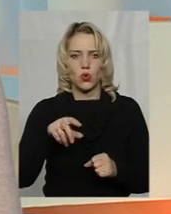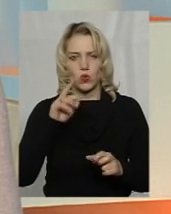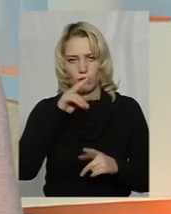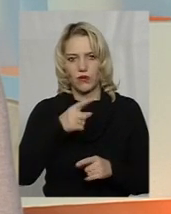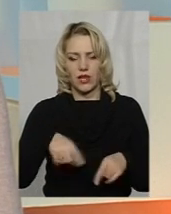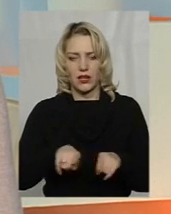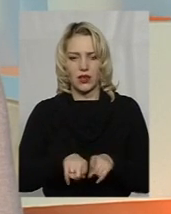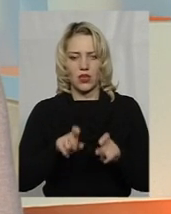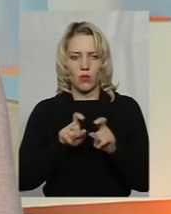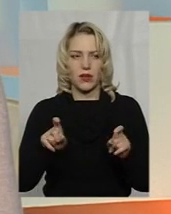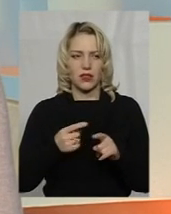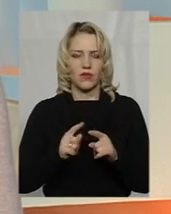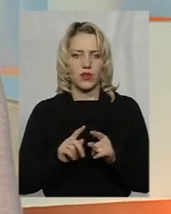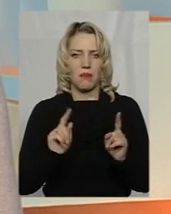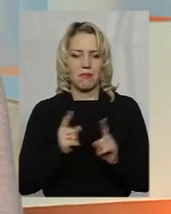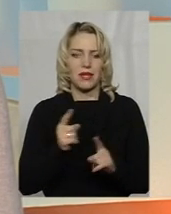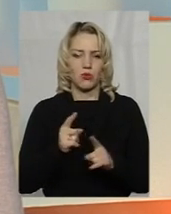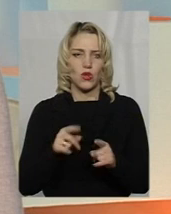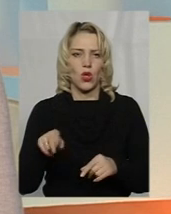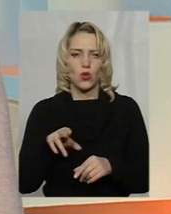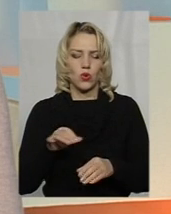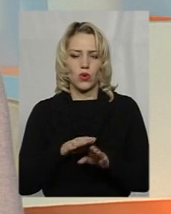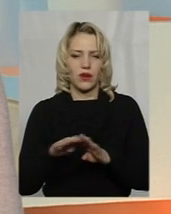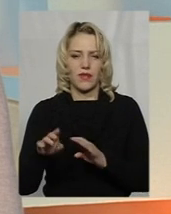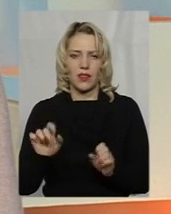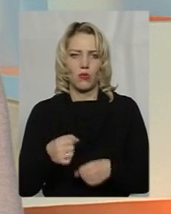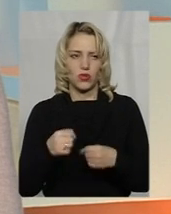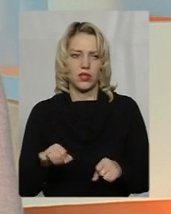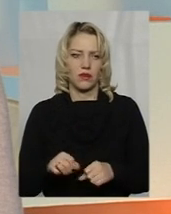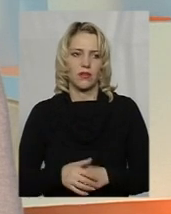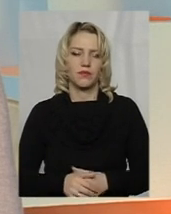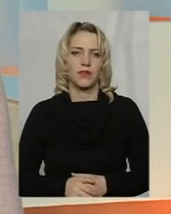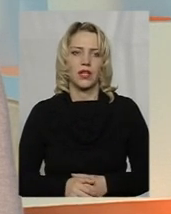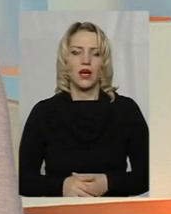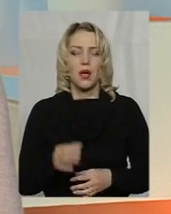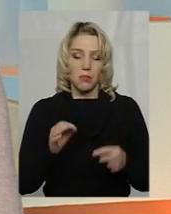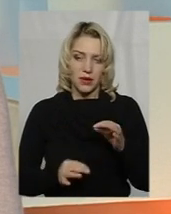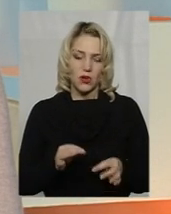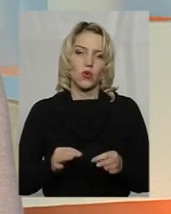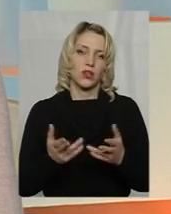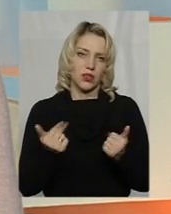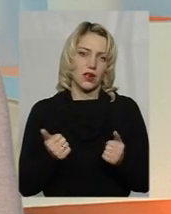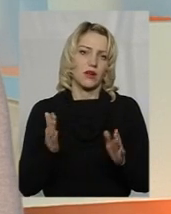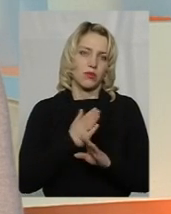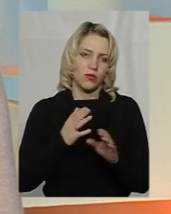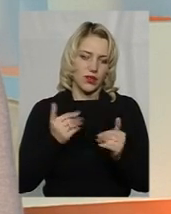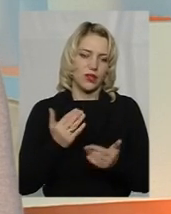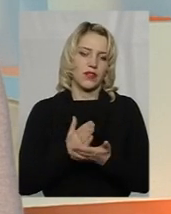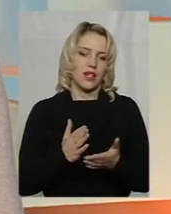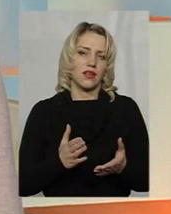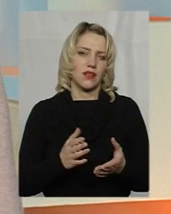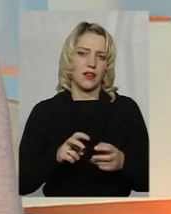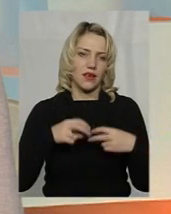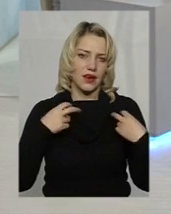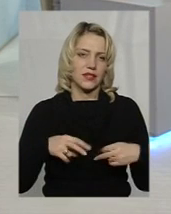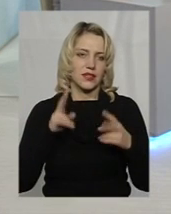об'єктах, вона мінімізована просто до рівня неможливого. Розумієте? Ну, природні катаклізми, ну, є ризики, звичайно, ніхто не